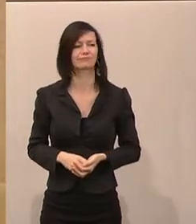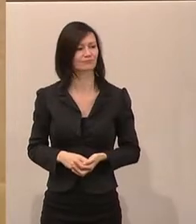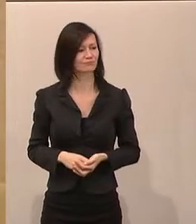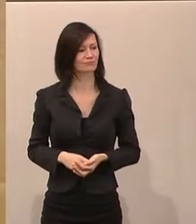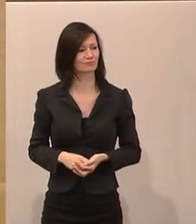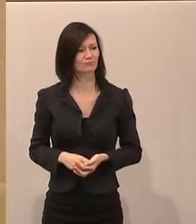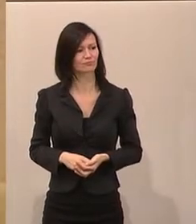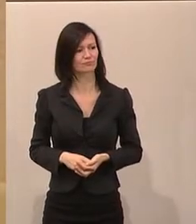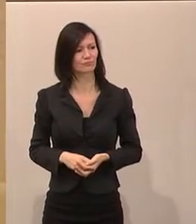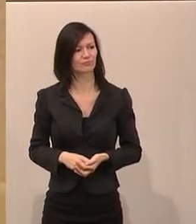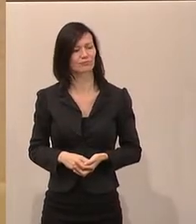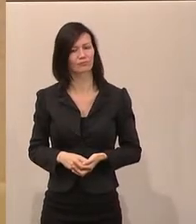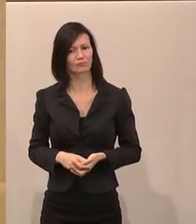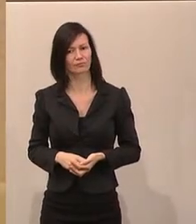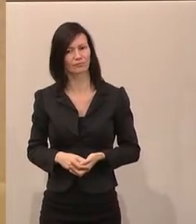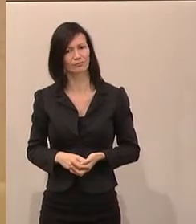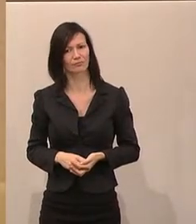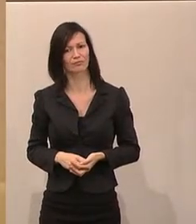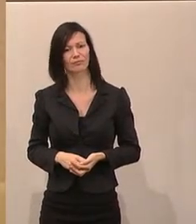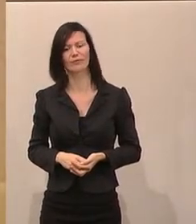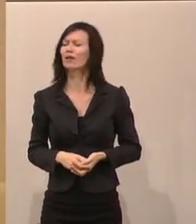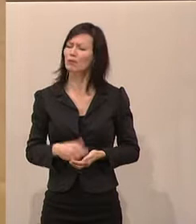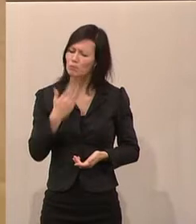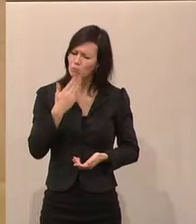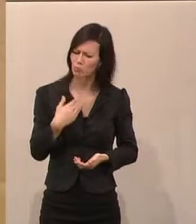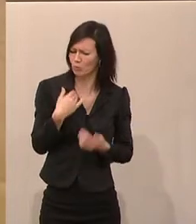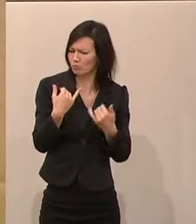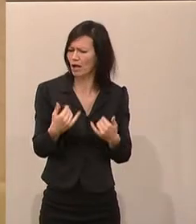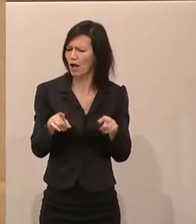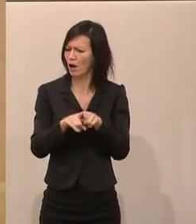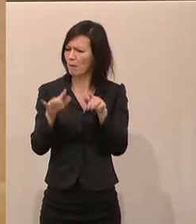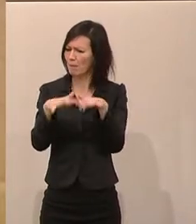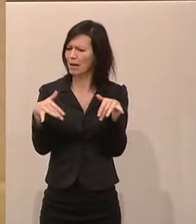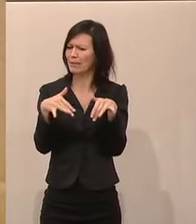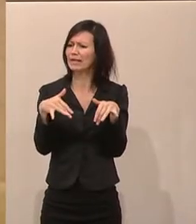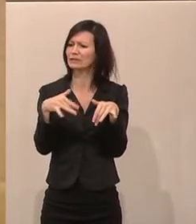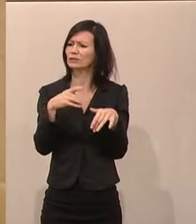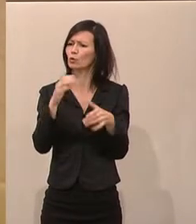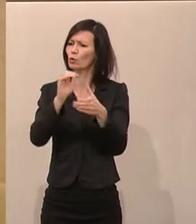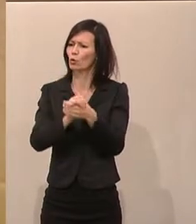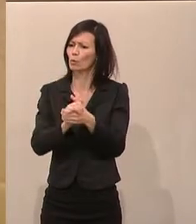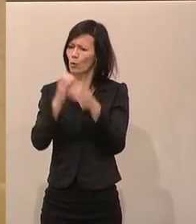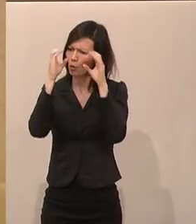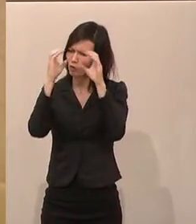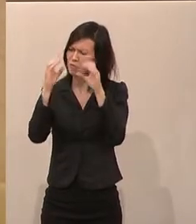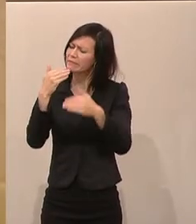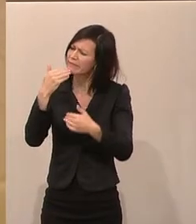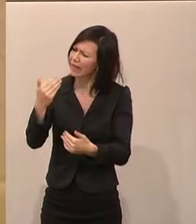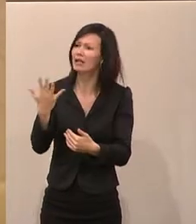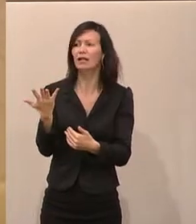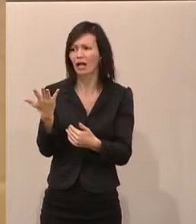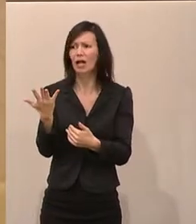Und ich möchte mich an dieser Stelle auch noch einmal ganz herzlich beim Parlamentsklub der ÖVP bedanken, die sehr kooperativ und